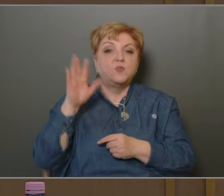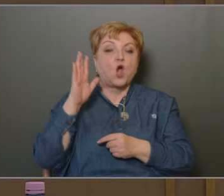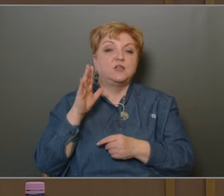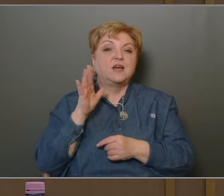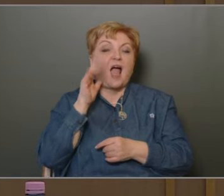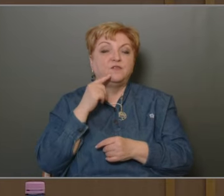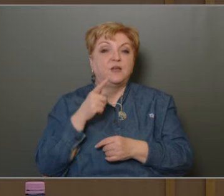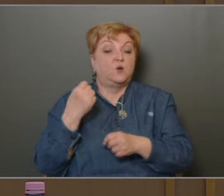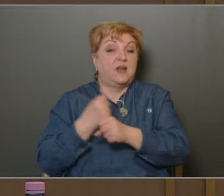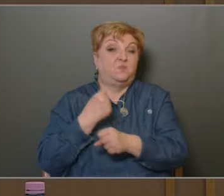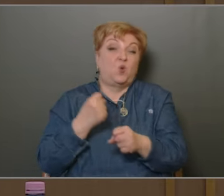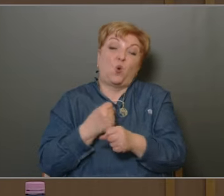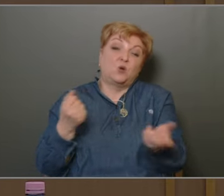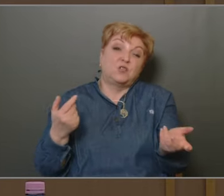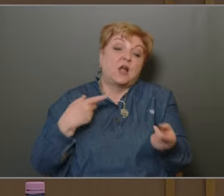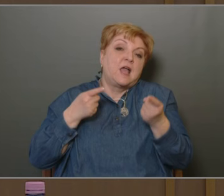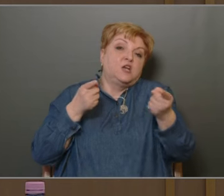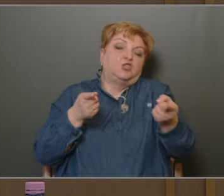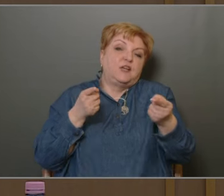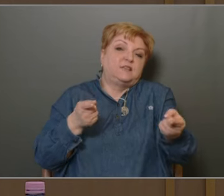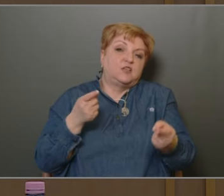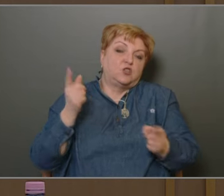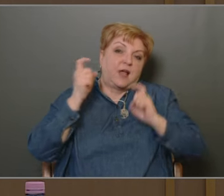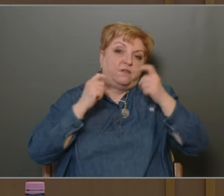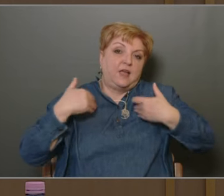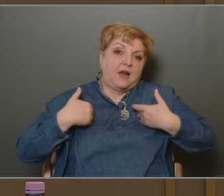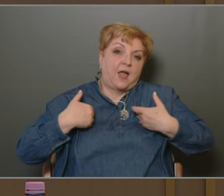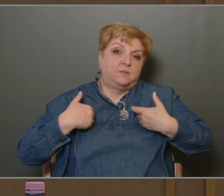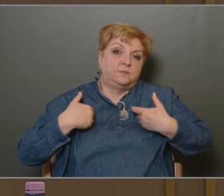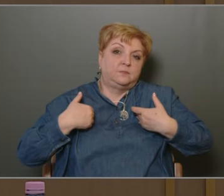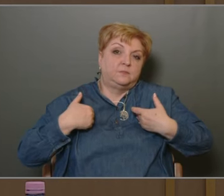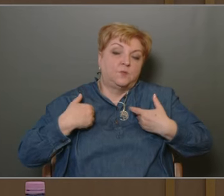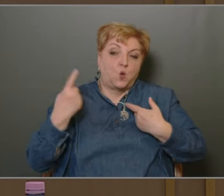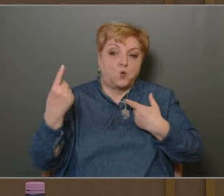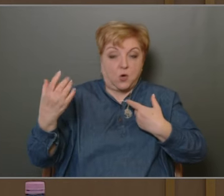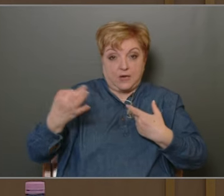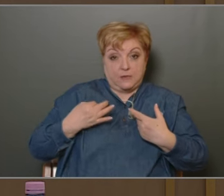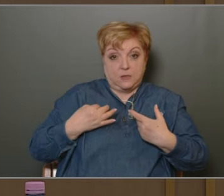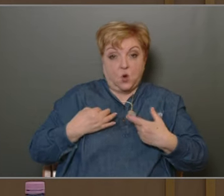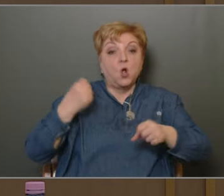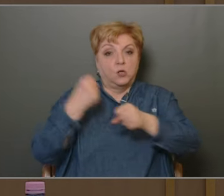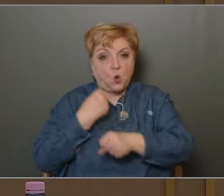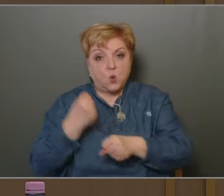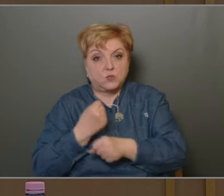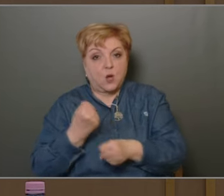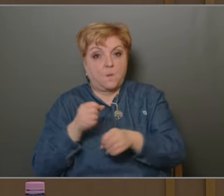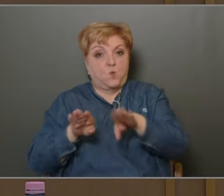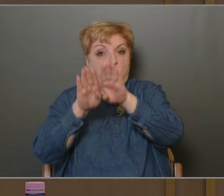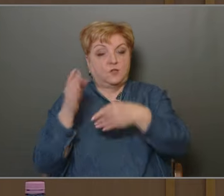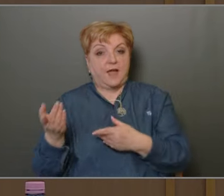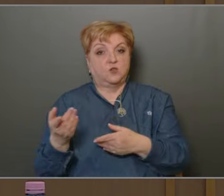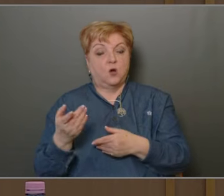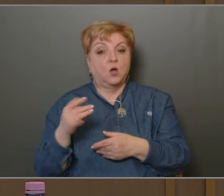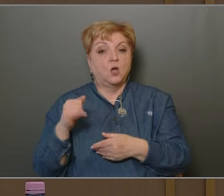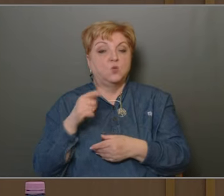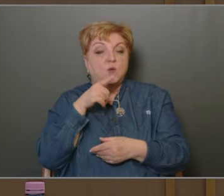És az, hogy nem dolgoznak, én sírtésnek vélem megítélni a önök részéről, hiszen dolgoznak a munkatársok azon,